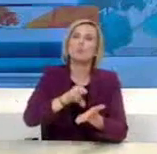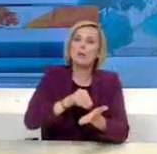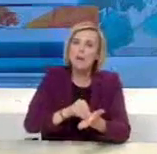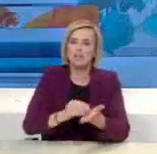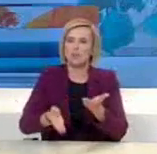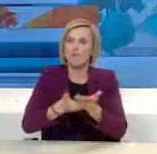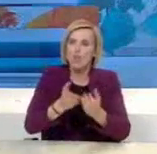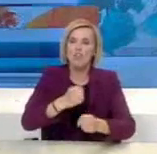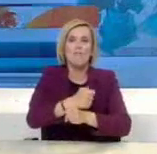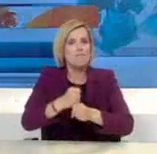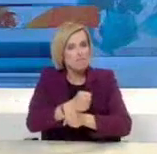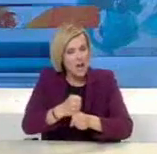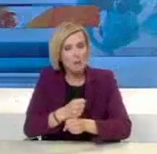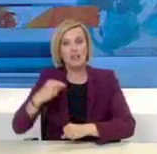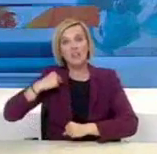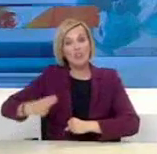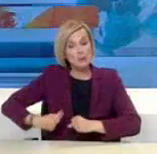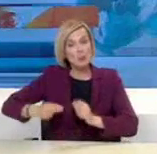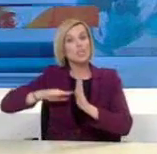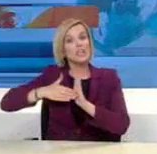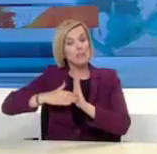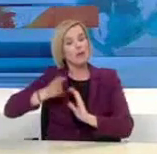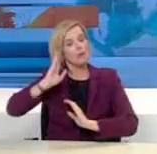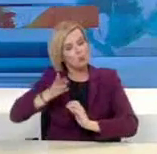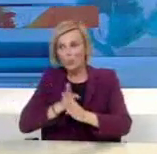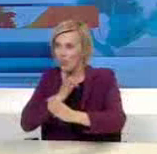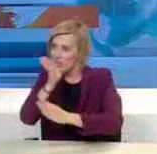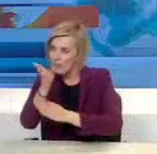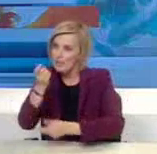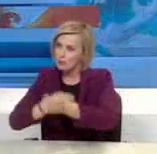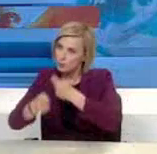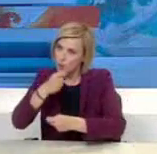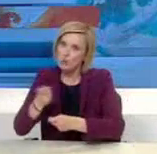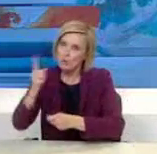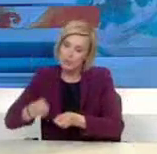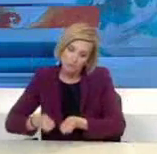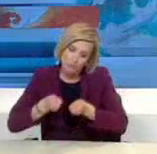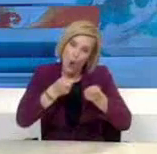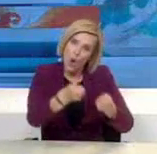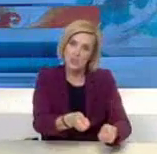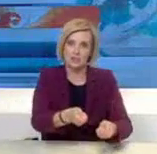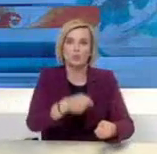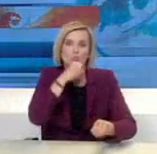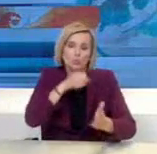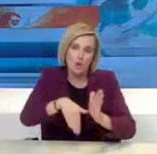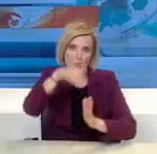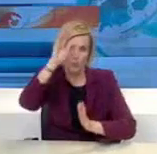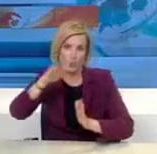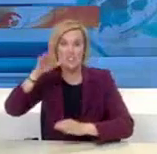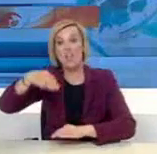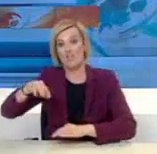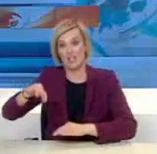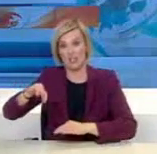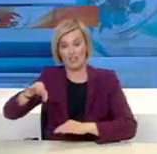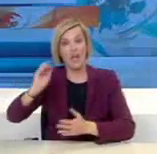Μέριμνά μας, εκτός όλων των πολιτών, είναι και μια ιδιαίτερη ευαίσθητη κατηγορία πολιτών. Πρόκειται για τους άστεγους οι